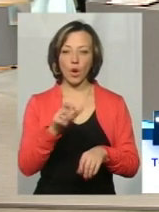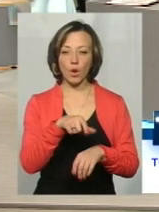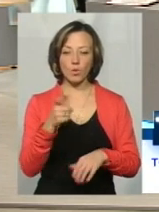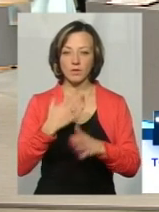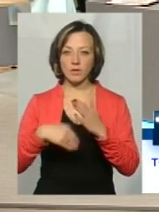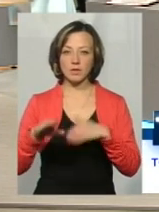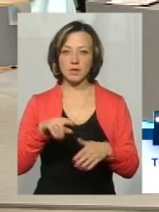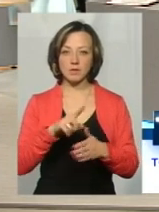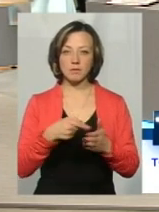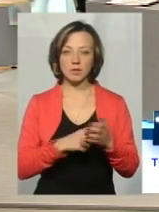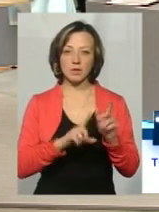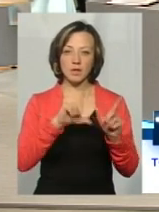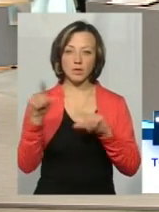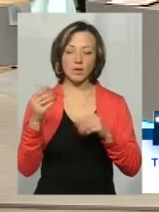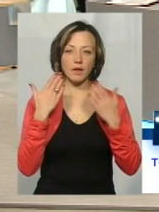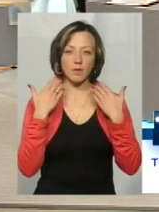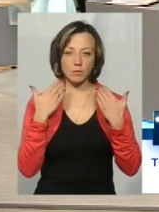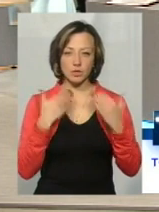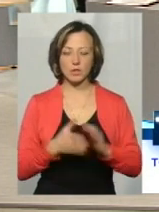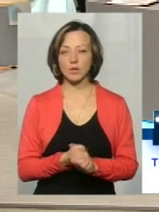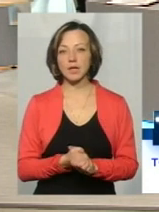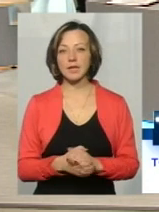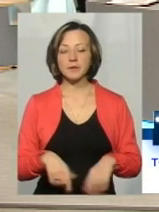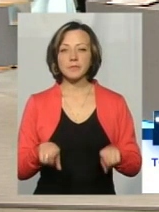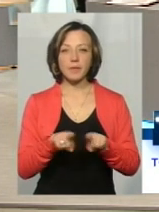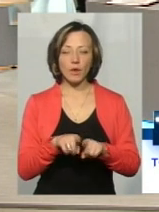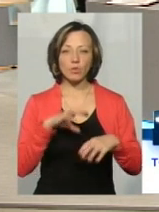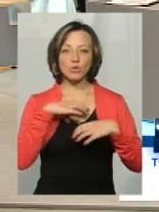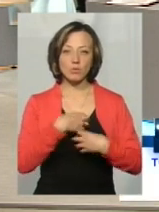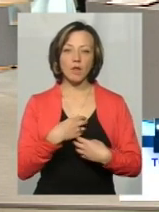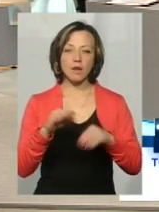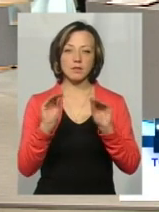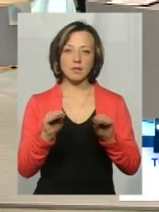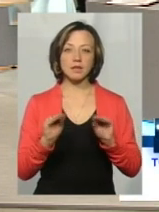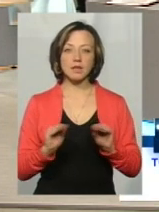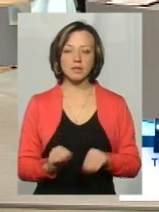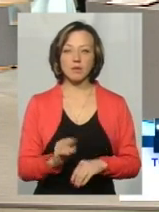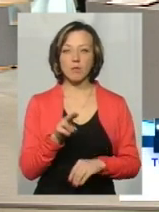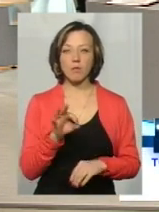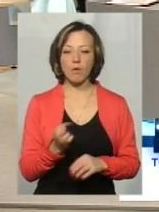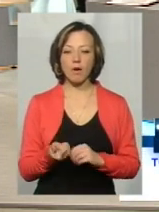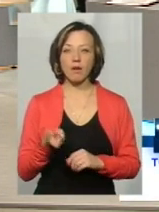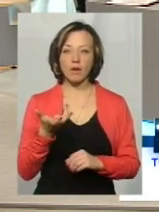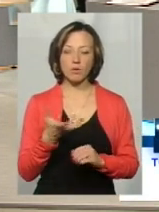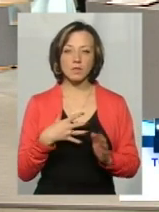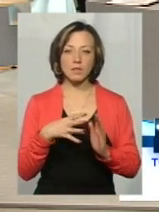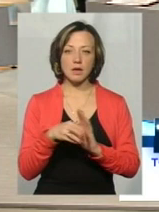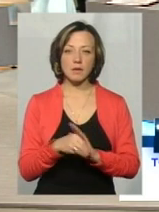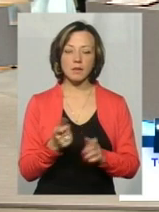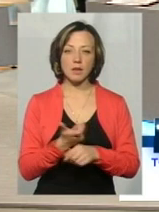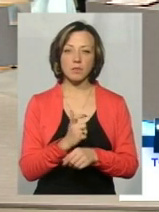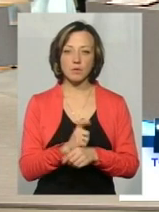межі міста або їдуть десь на відпочинок. Також сунна статистика, скажімо, по кількості загиблих, найбільше людей,